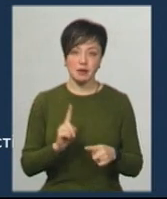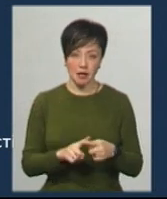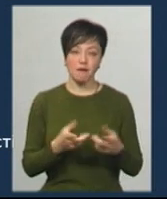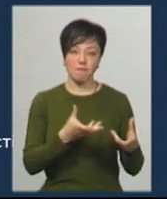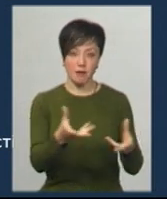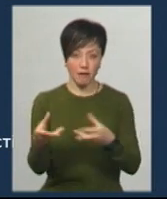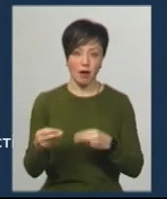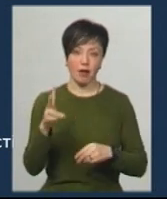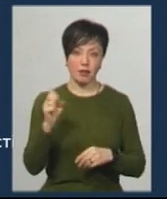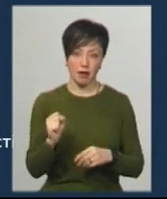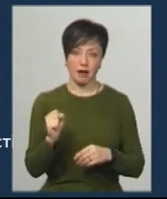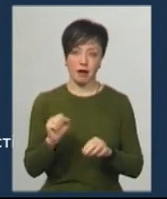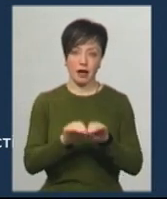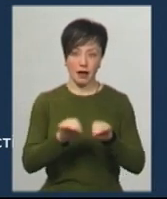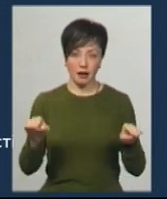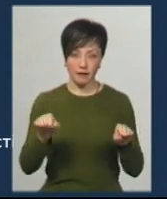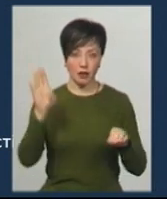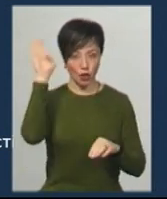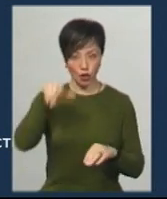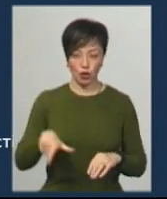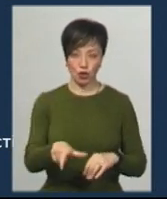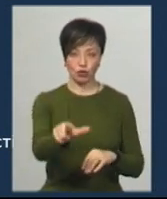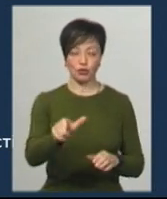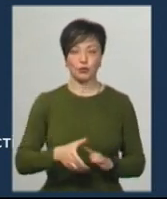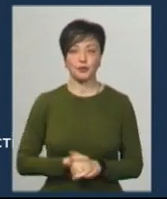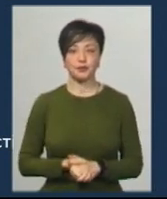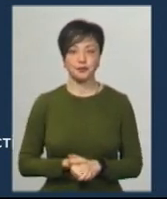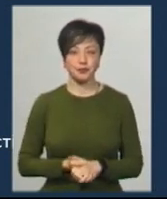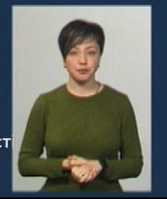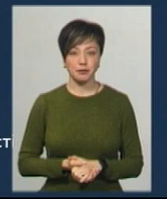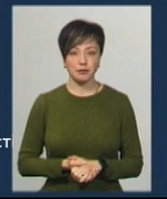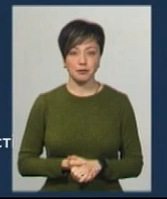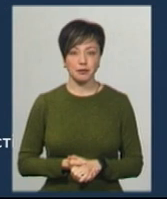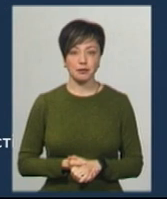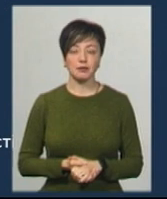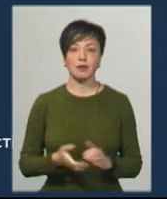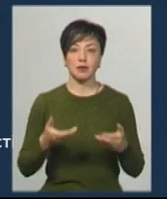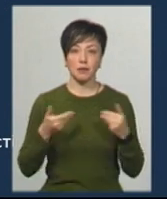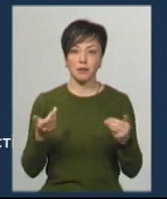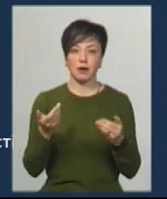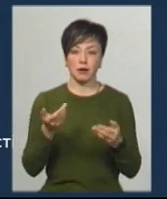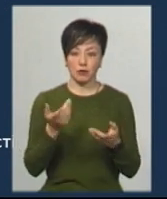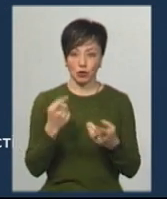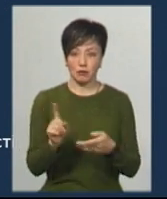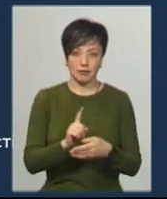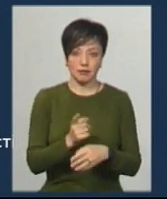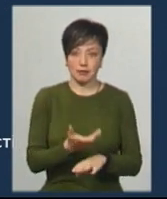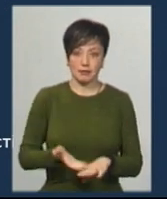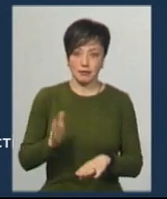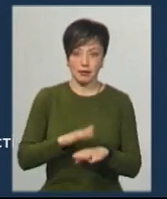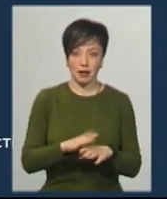відобразитися на наповненні наших водних об'єктів. Ми приходимо до критичних параметрів